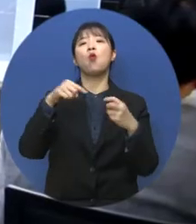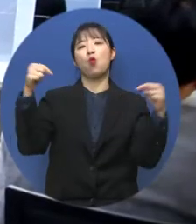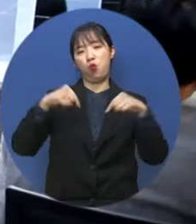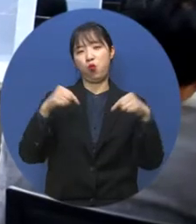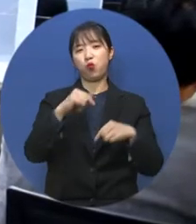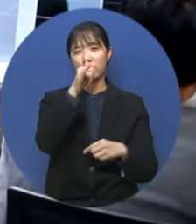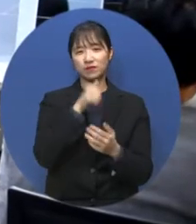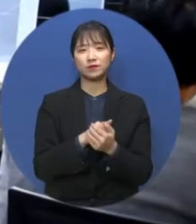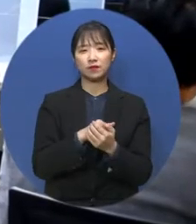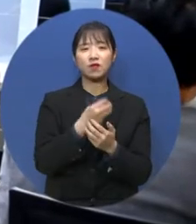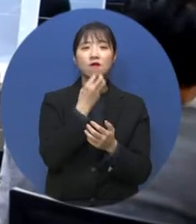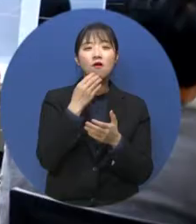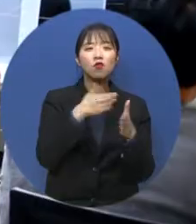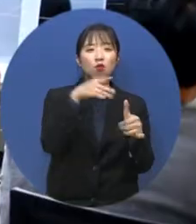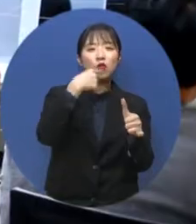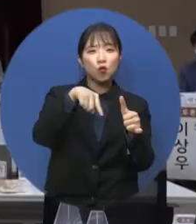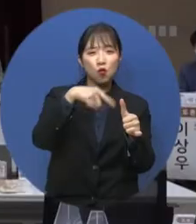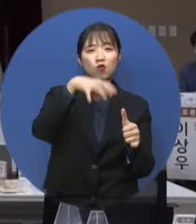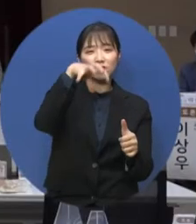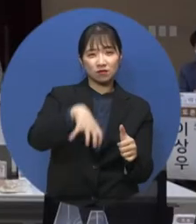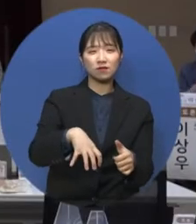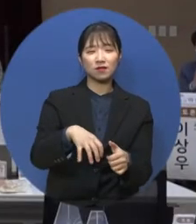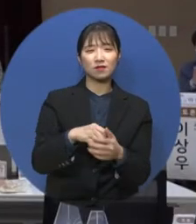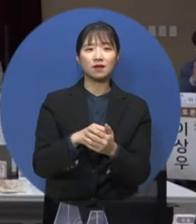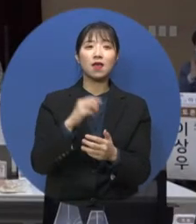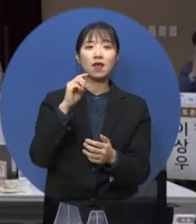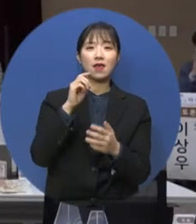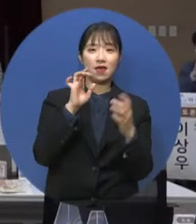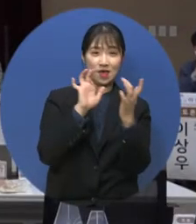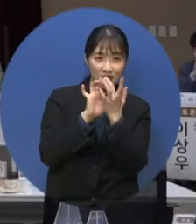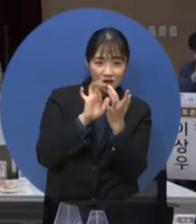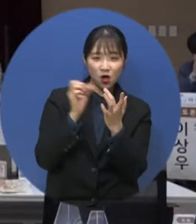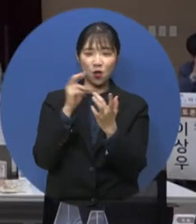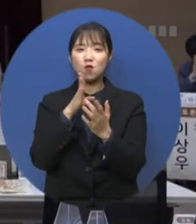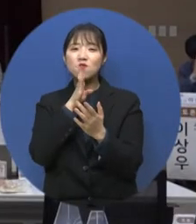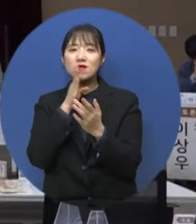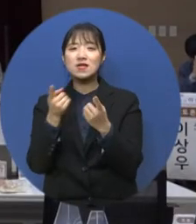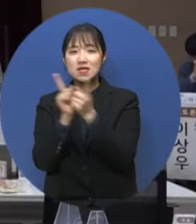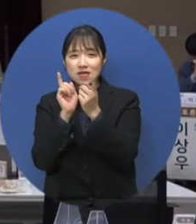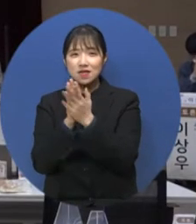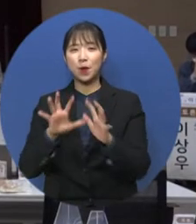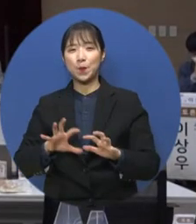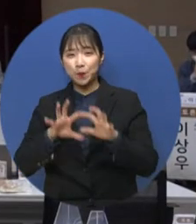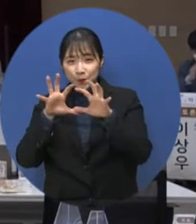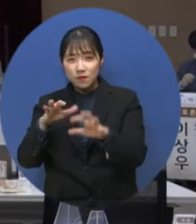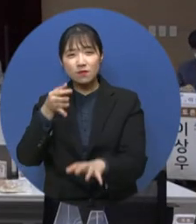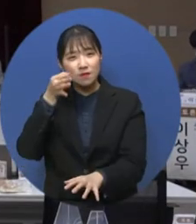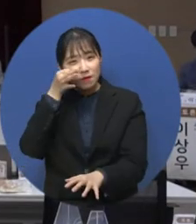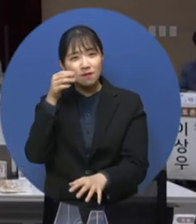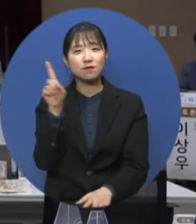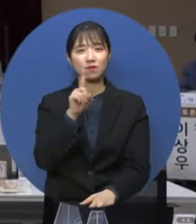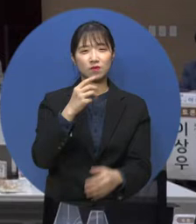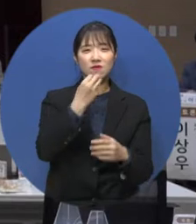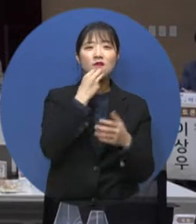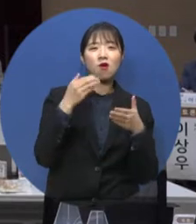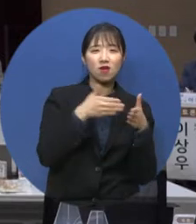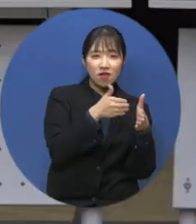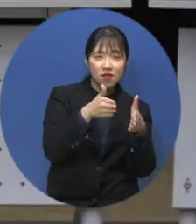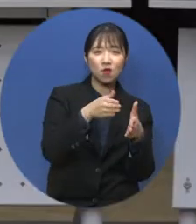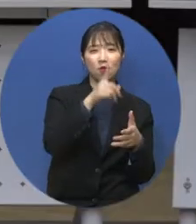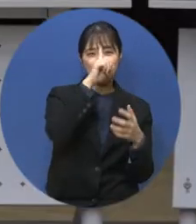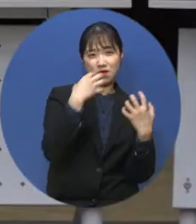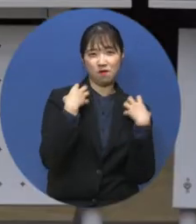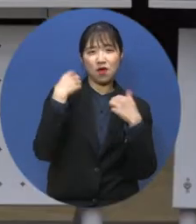경기도교육청 북부청사에서 온오프라인 동시에 진행된 이번 토론회는 경기도의회 교육기획위원회